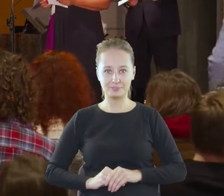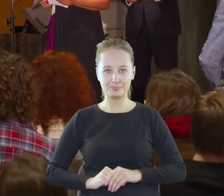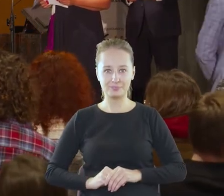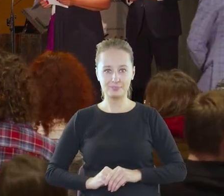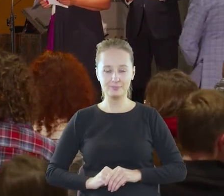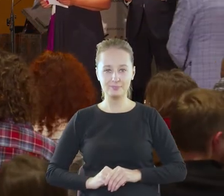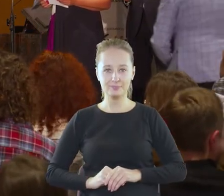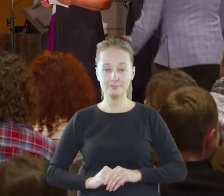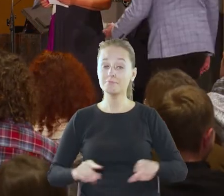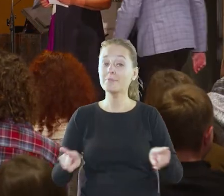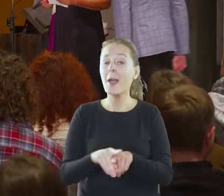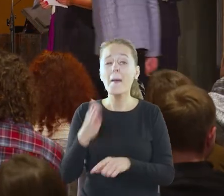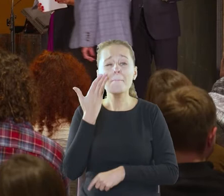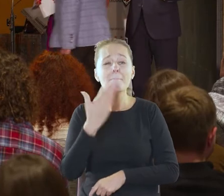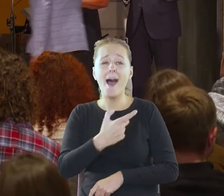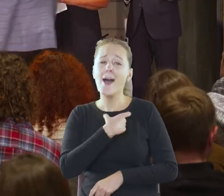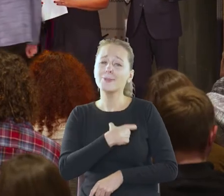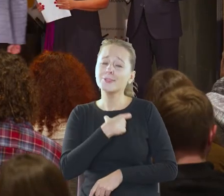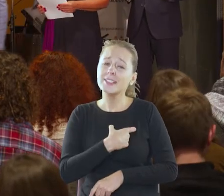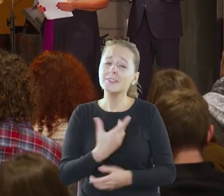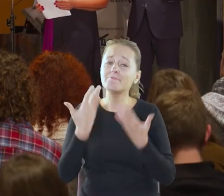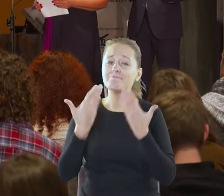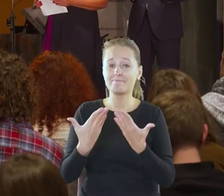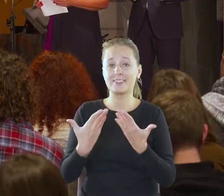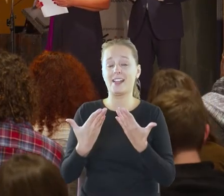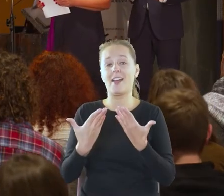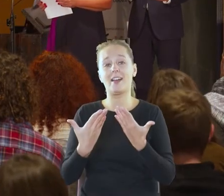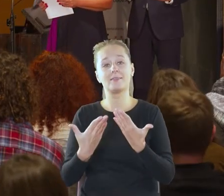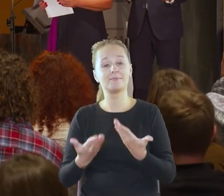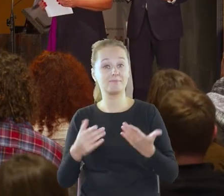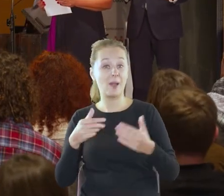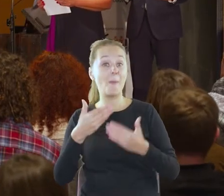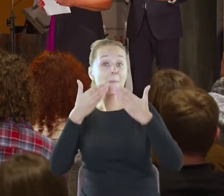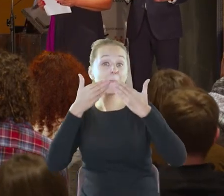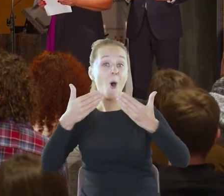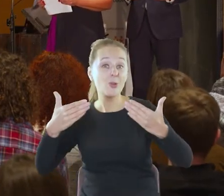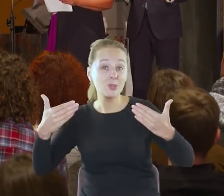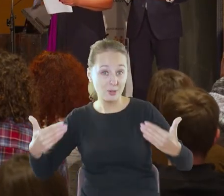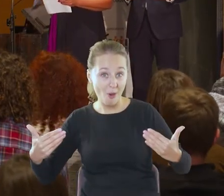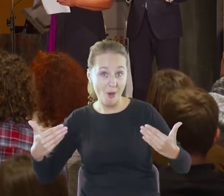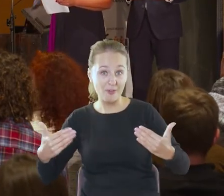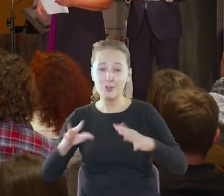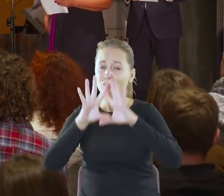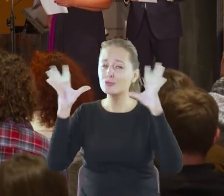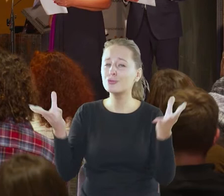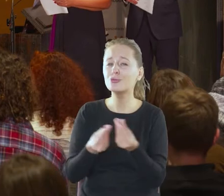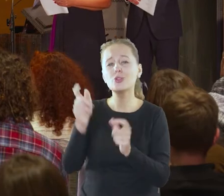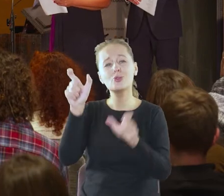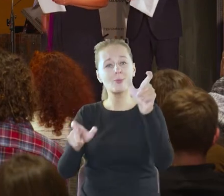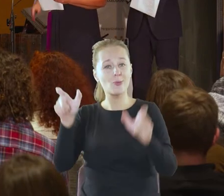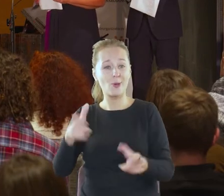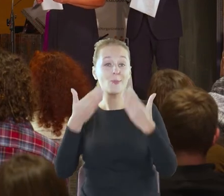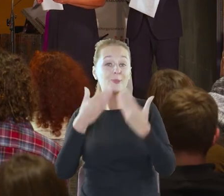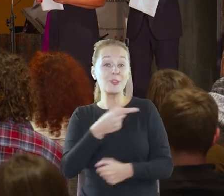Oczywiście bardzo serdecznie chciałabym również z tego miejsca podziękować wszystkim osobom, dzięki